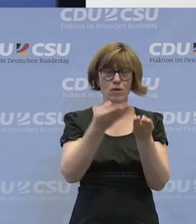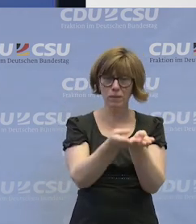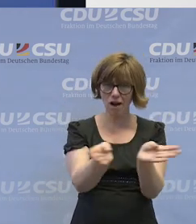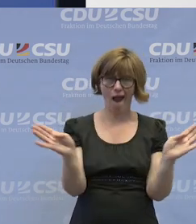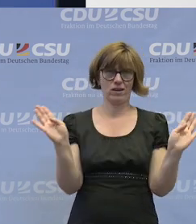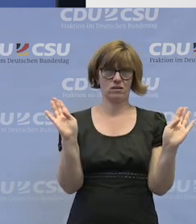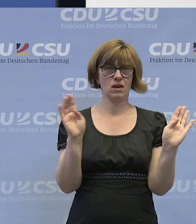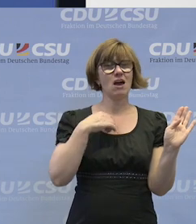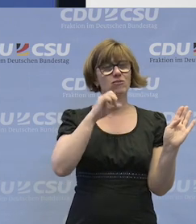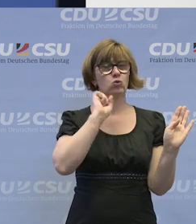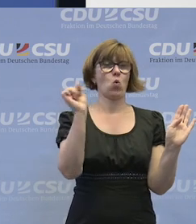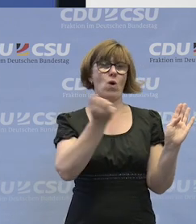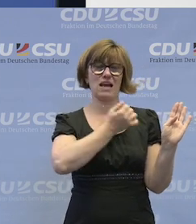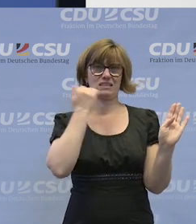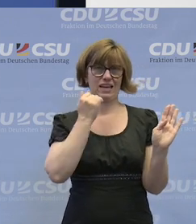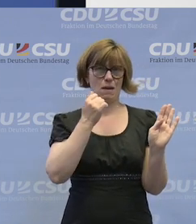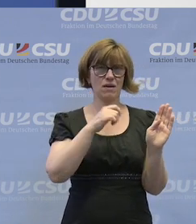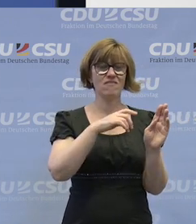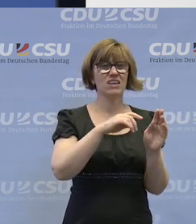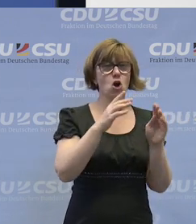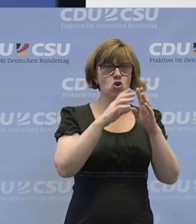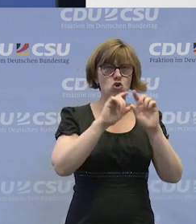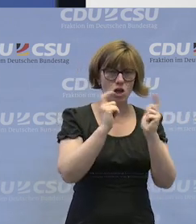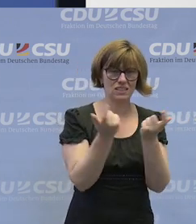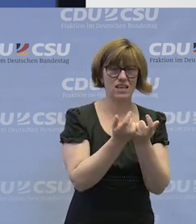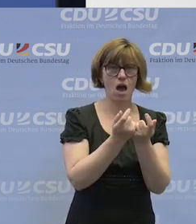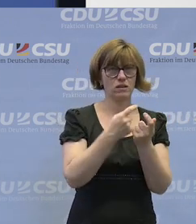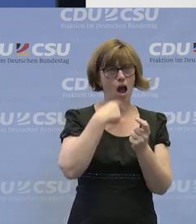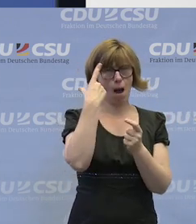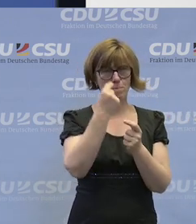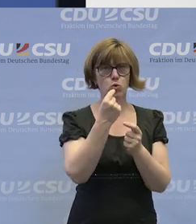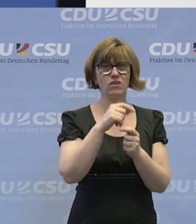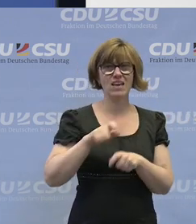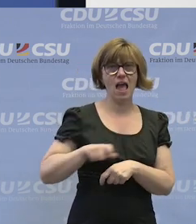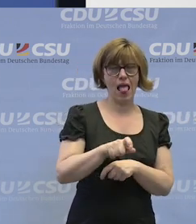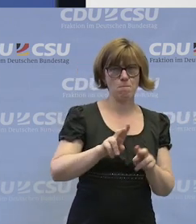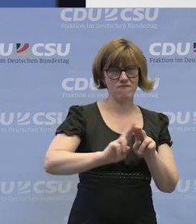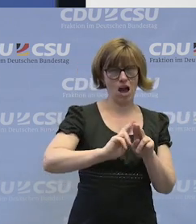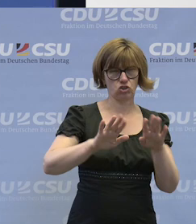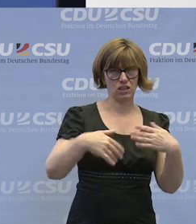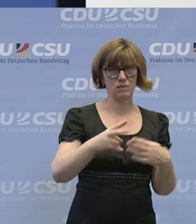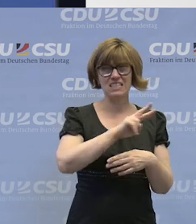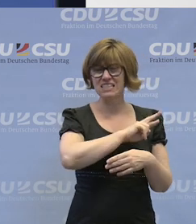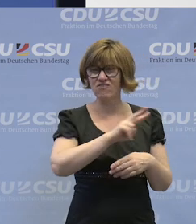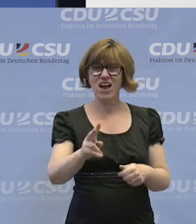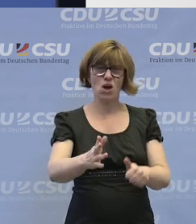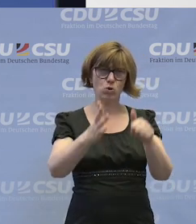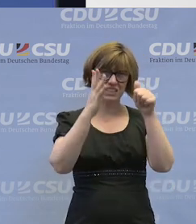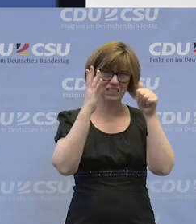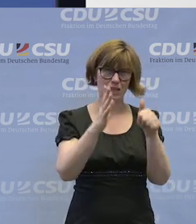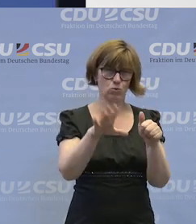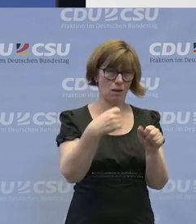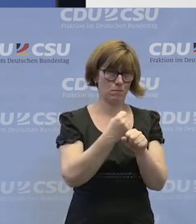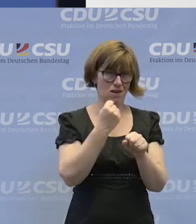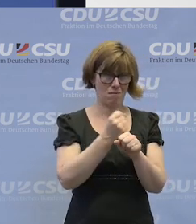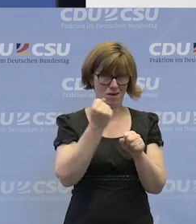und eine radikal ausgedrückte Zerschlagung dieser Konzerne. Ich komme aus Hamburg, da gibt es eine Elbe-Werkstätten, die haben 2600 Beschäftigte